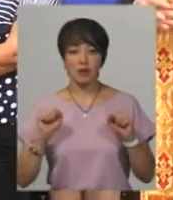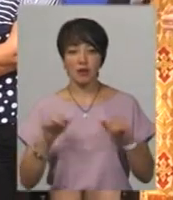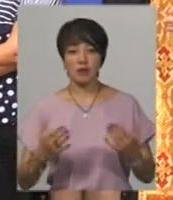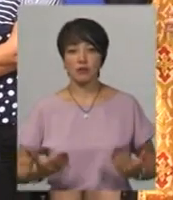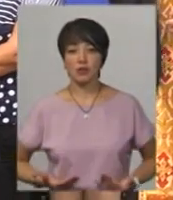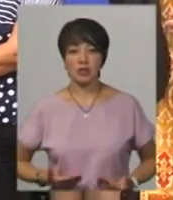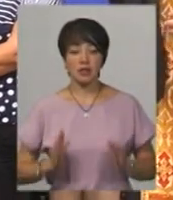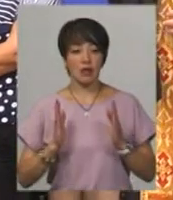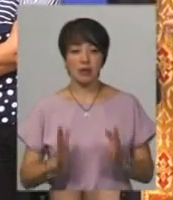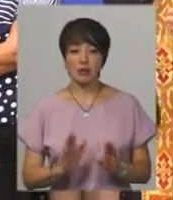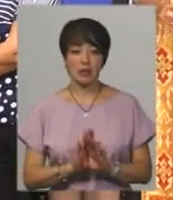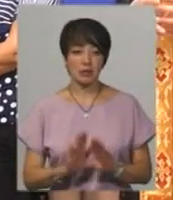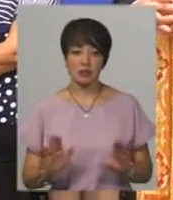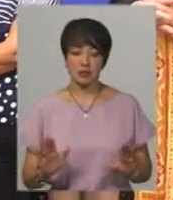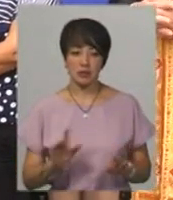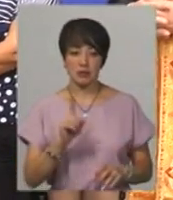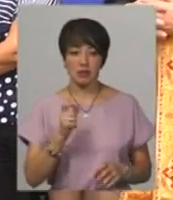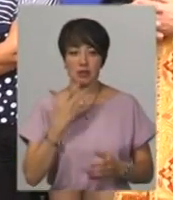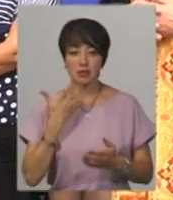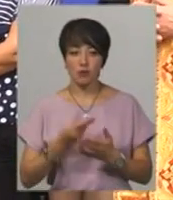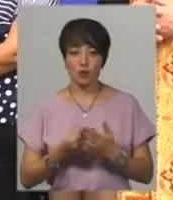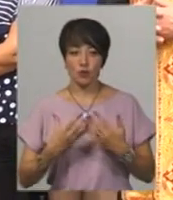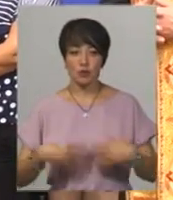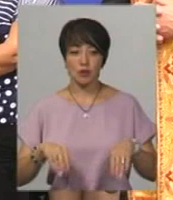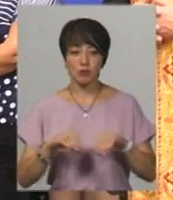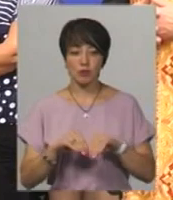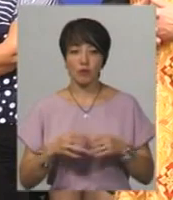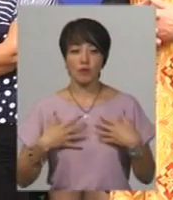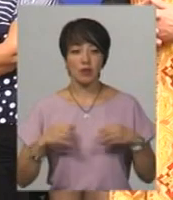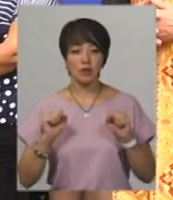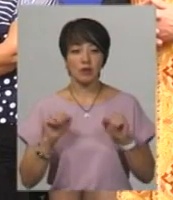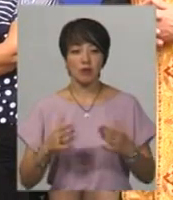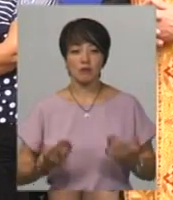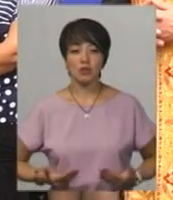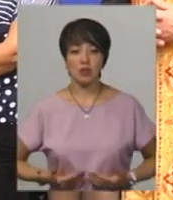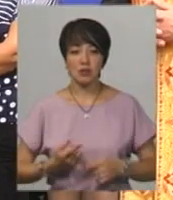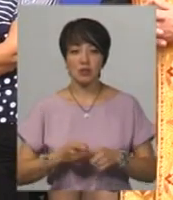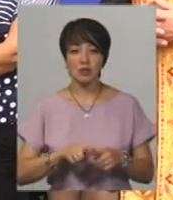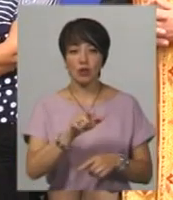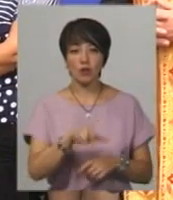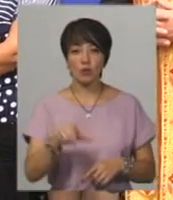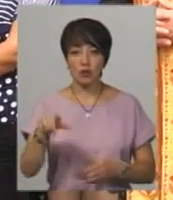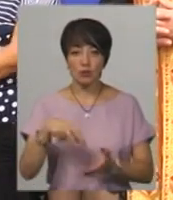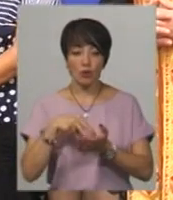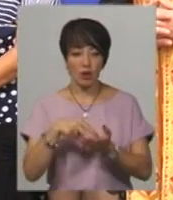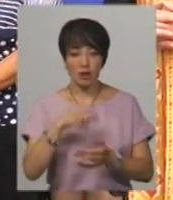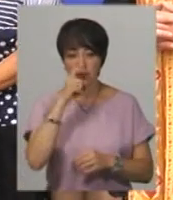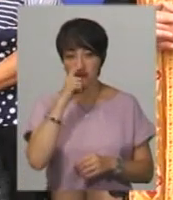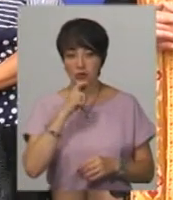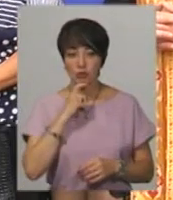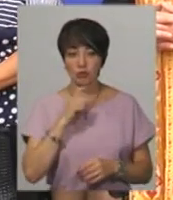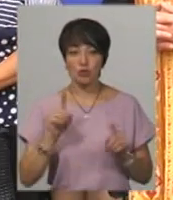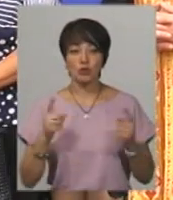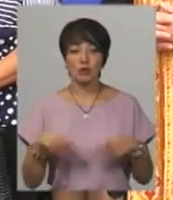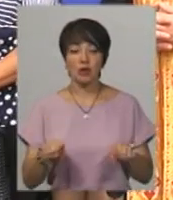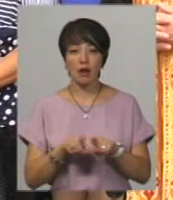за свою сім'ю, він віддав життя за цих людей, які стоять і не розуміють, що